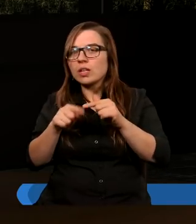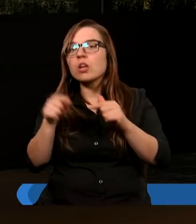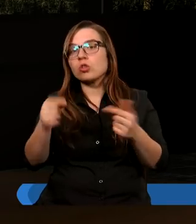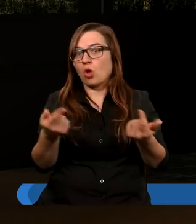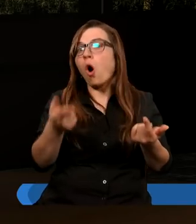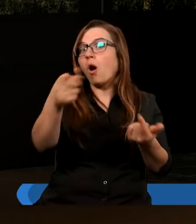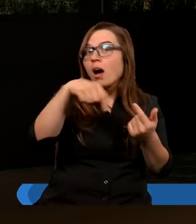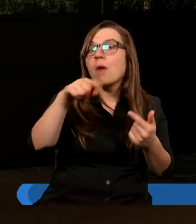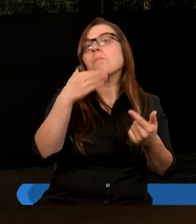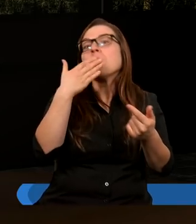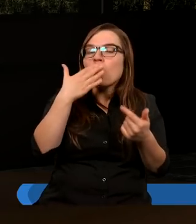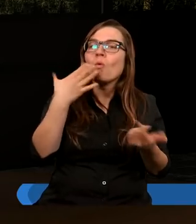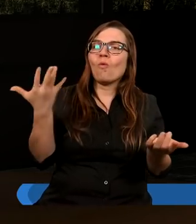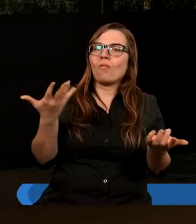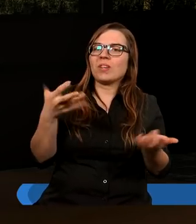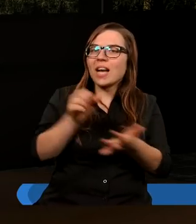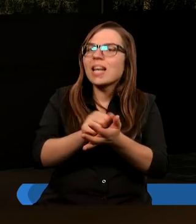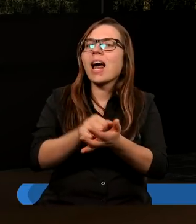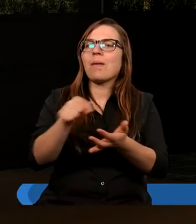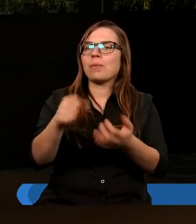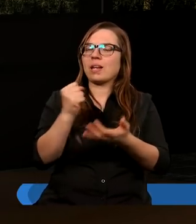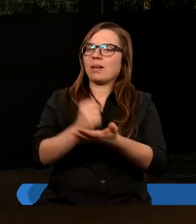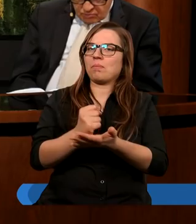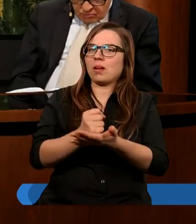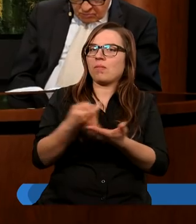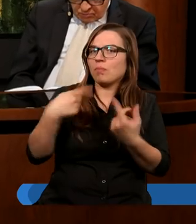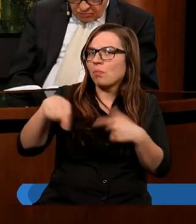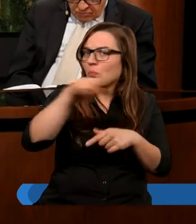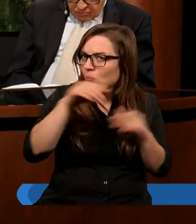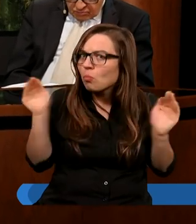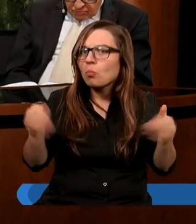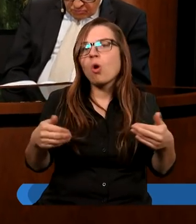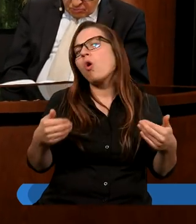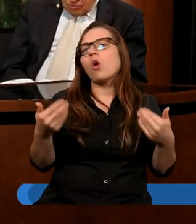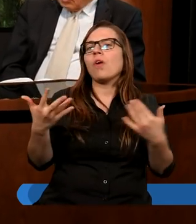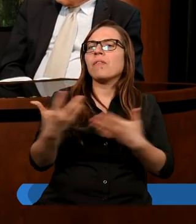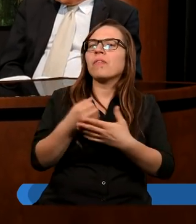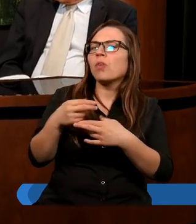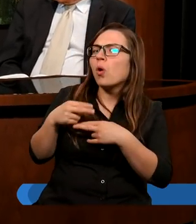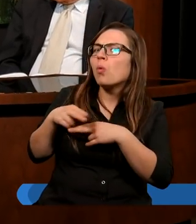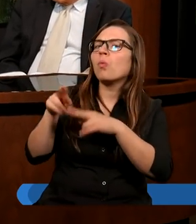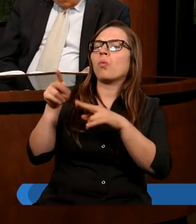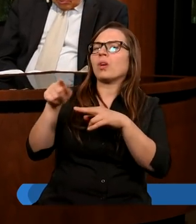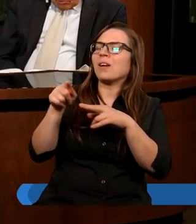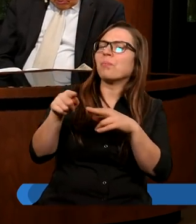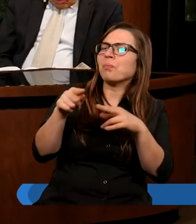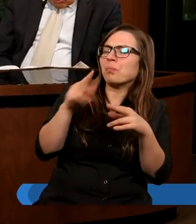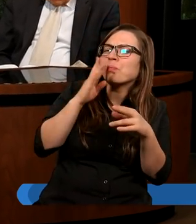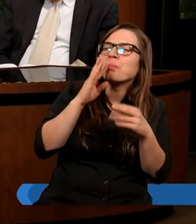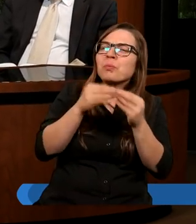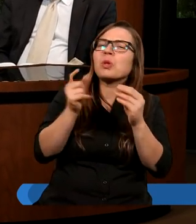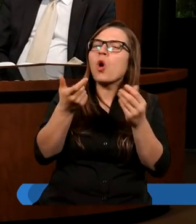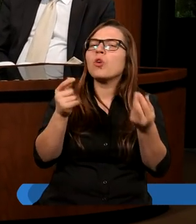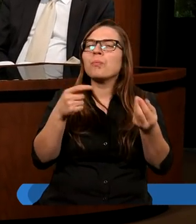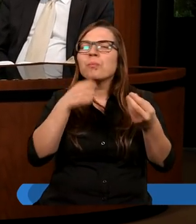pomóżcie, zajmijcie się tą sprawą. Przecież możecie również wziąć udział w tym. I